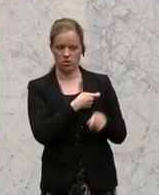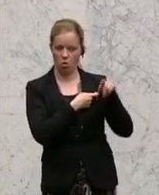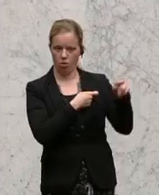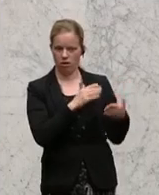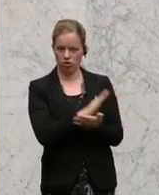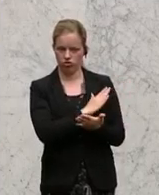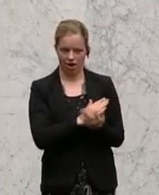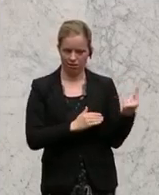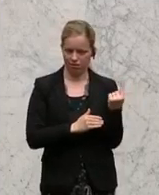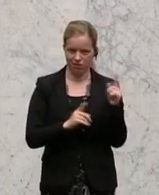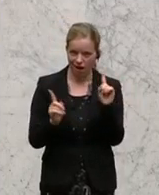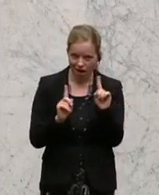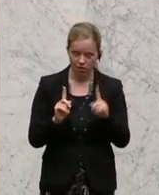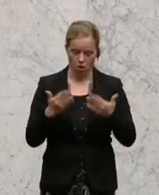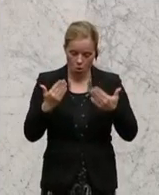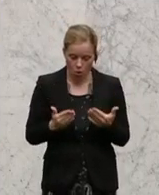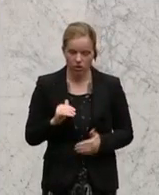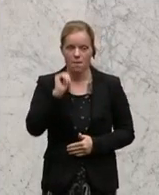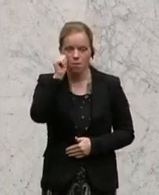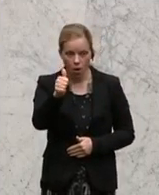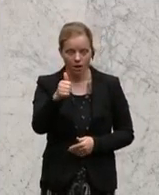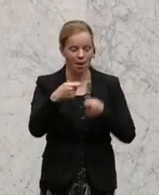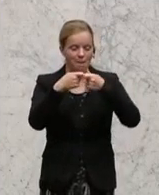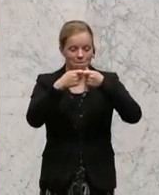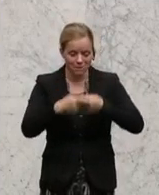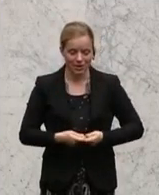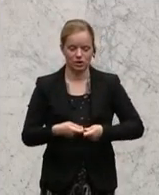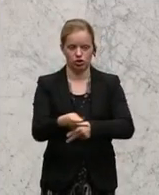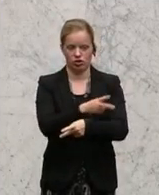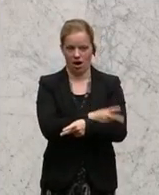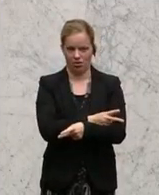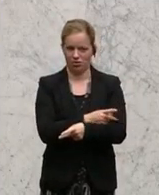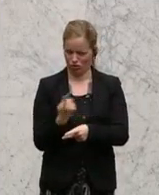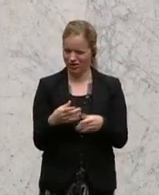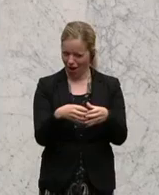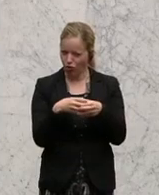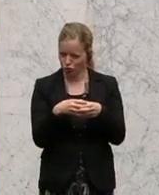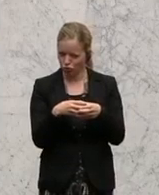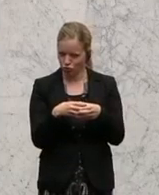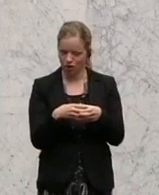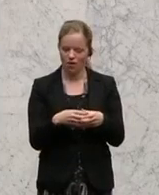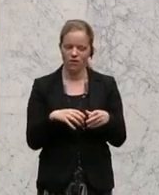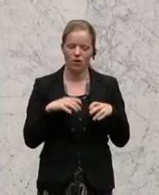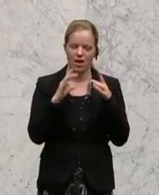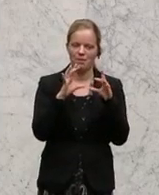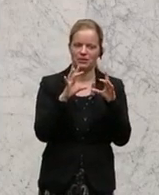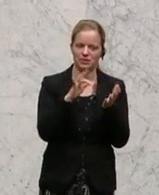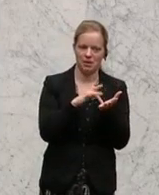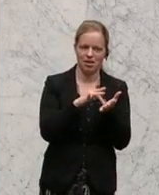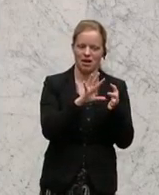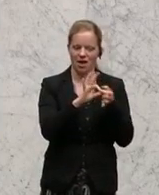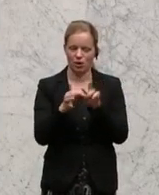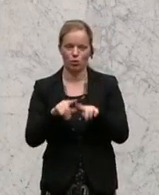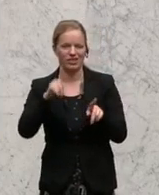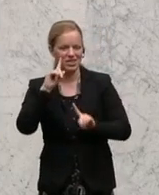sondern heute und morgen entscheiden die Mitgliedstaaten im Ständigen Ausschuss für die Lebensmittelkette und Tiergesundheit,